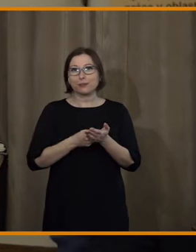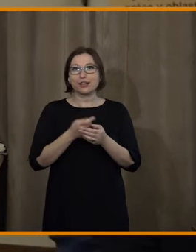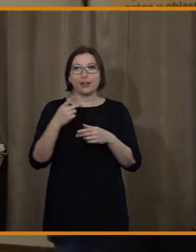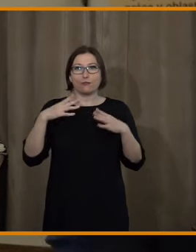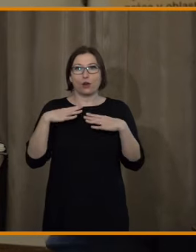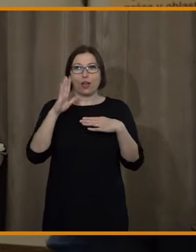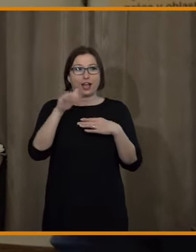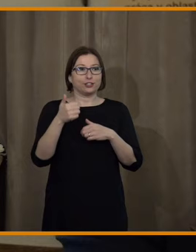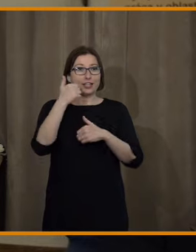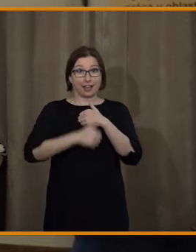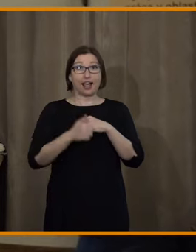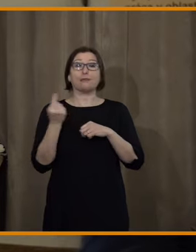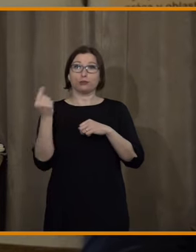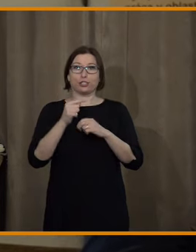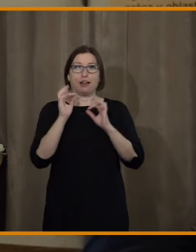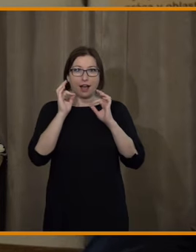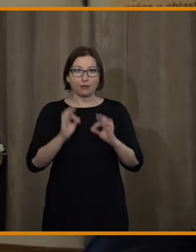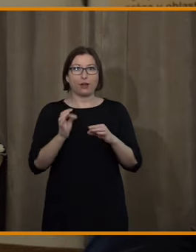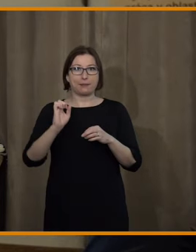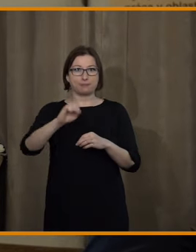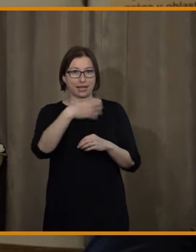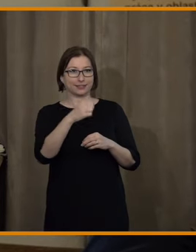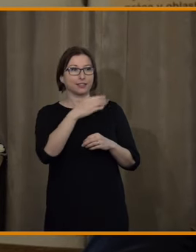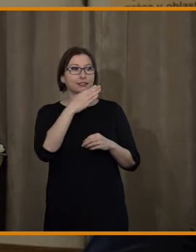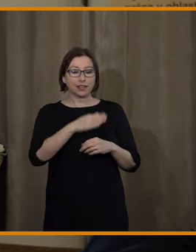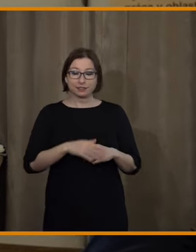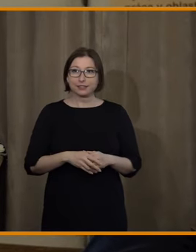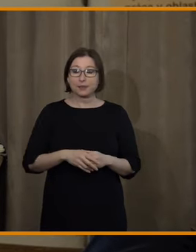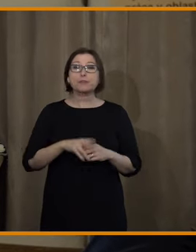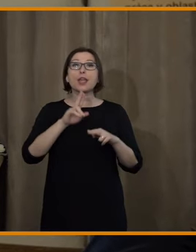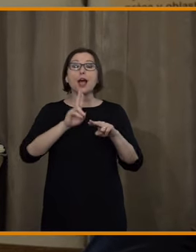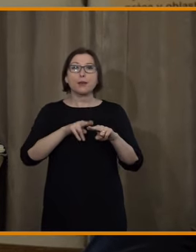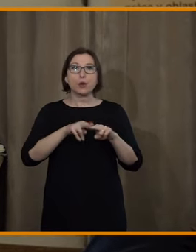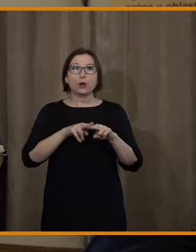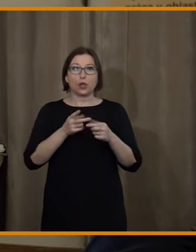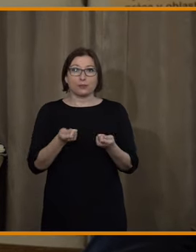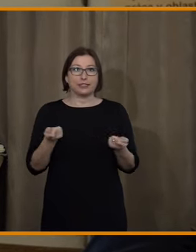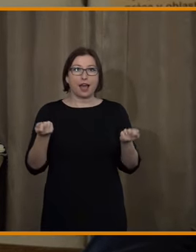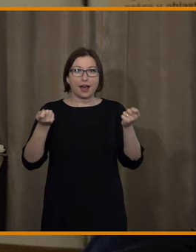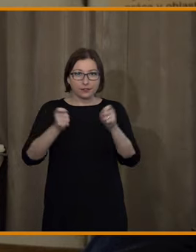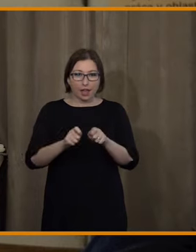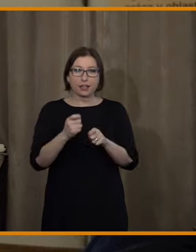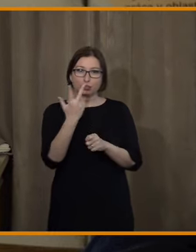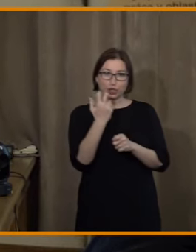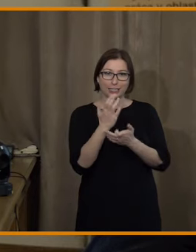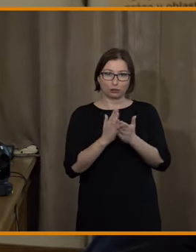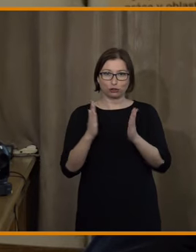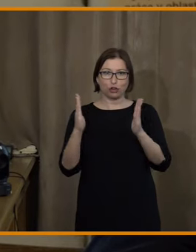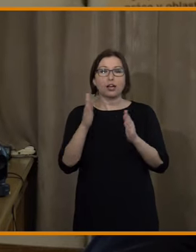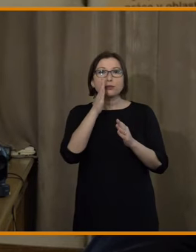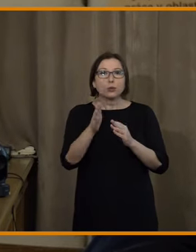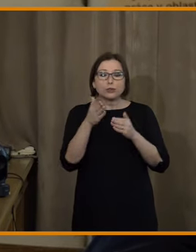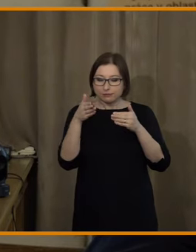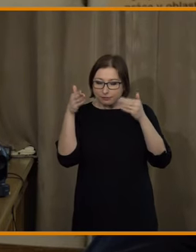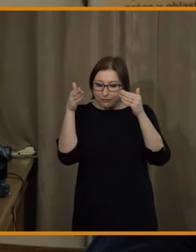volno až do 11 hodina dorazí na tu svoji prezentaci. A na konci potom bychom měli vlastně panel